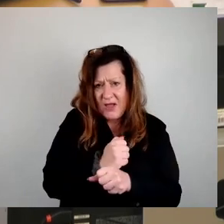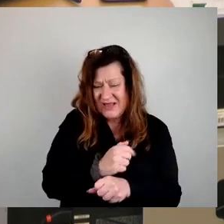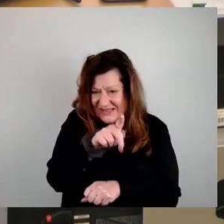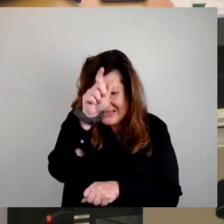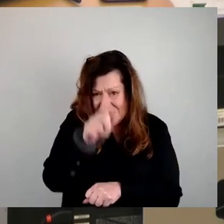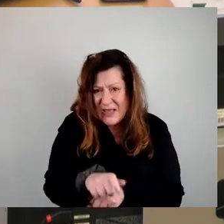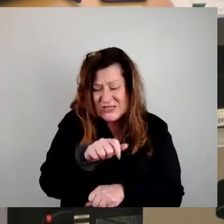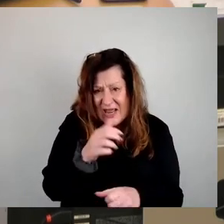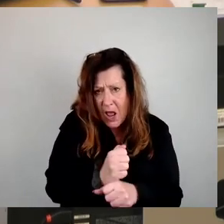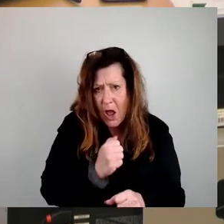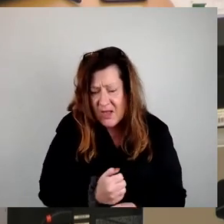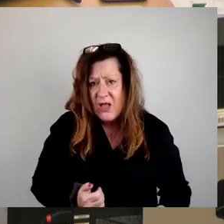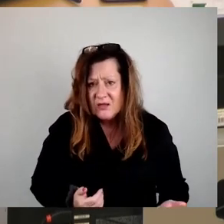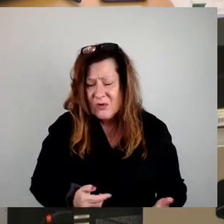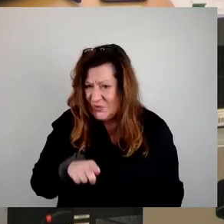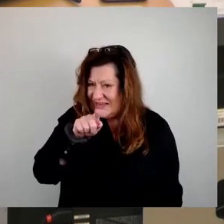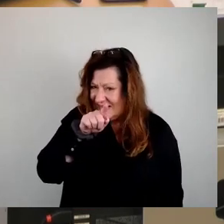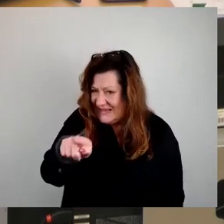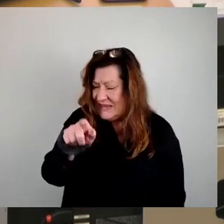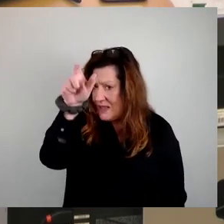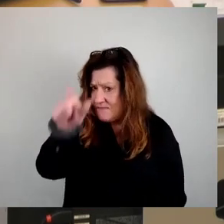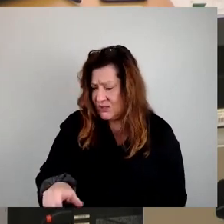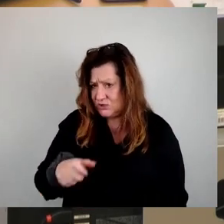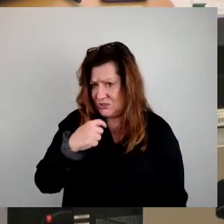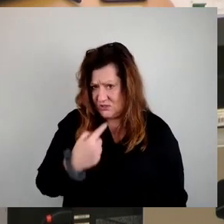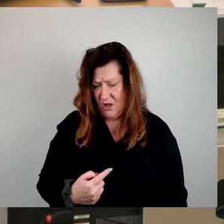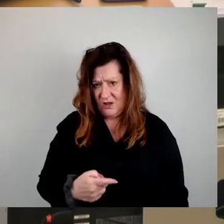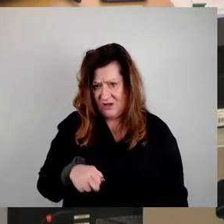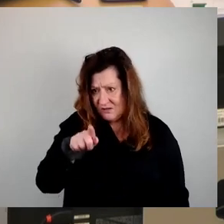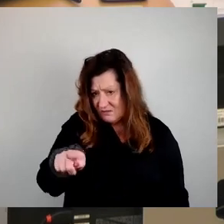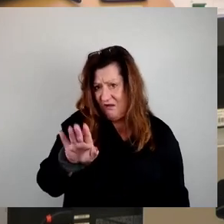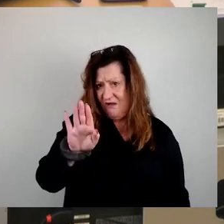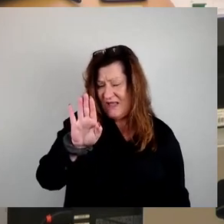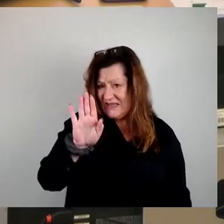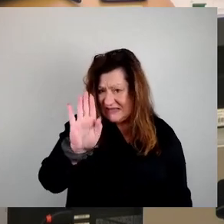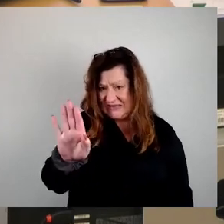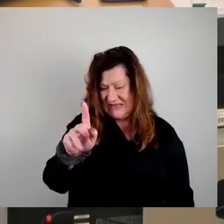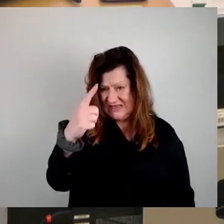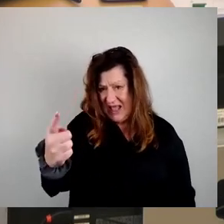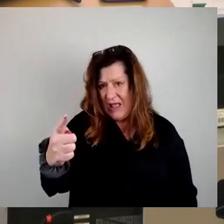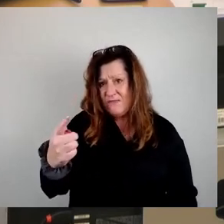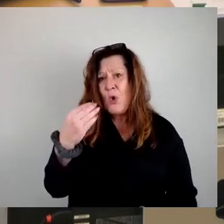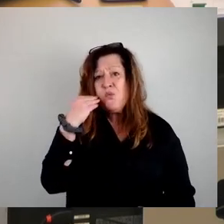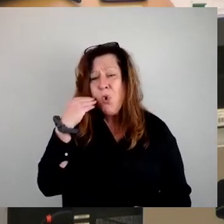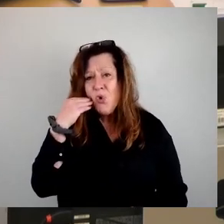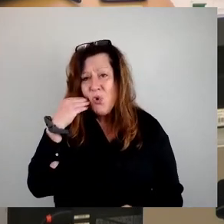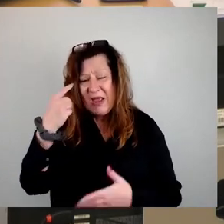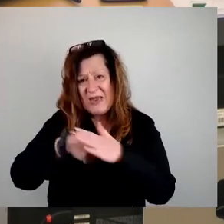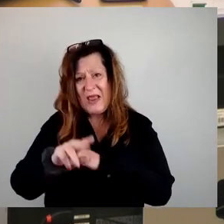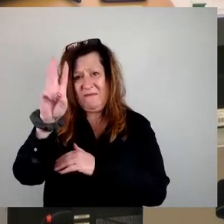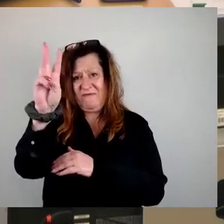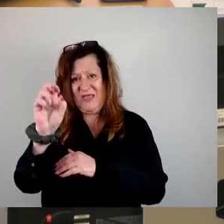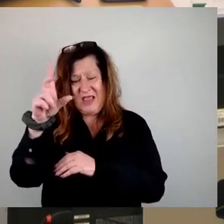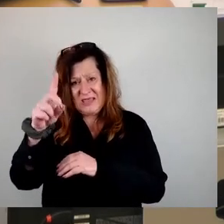denen zu unterstellen, dass sie ihre Anwesenheit in Wohnungen der WID, der Genossenschaften